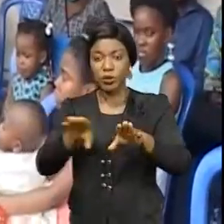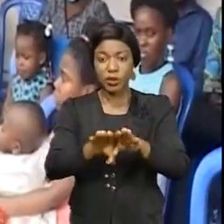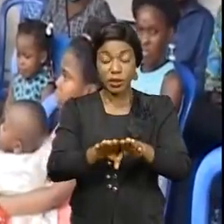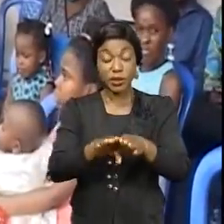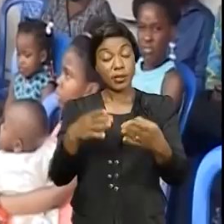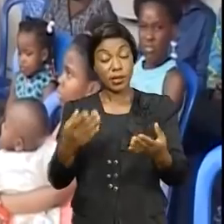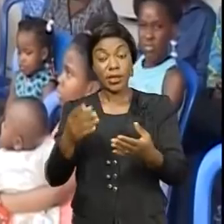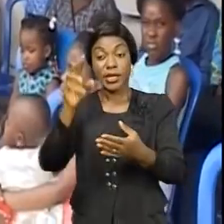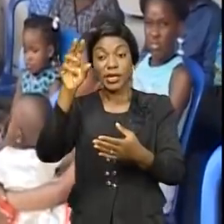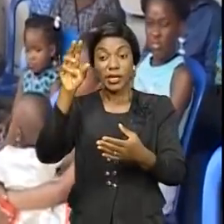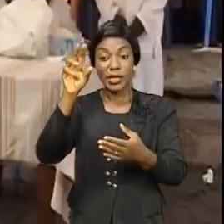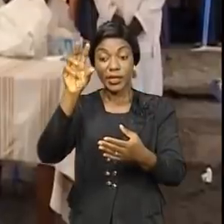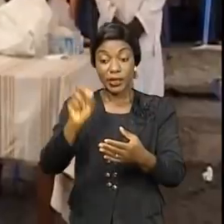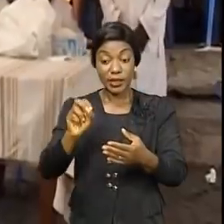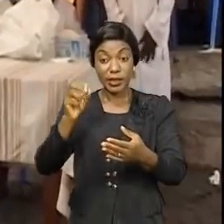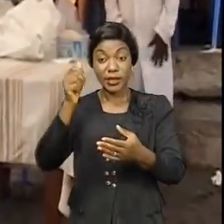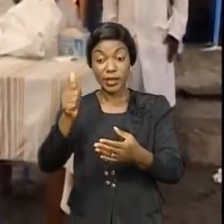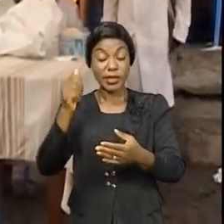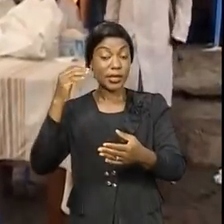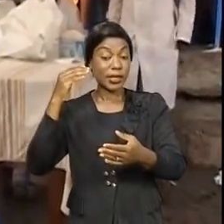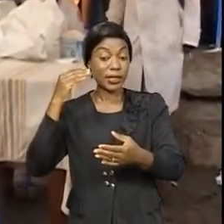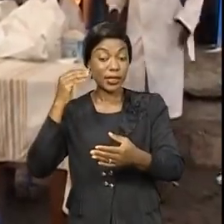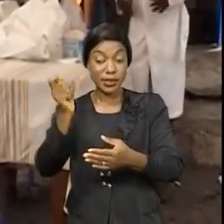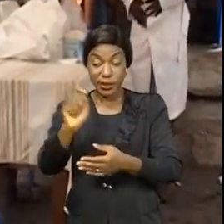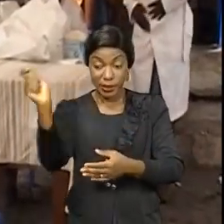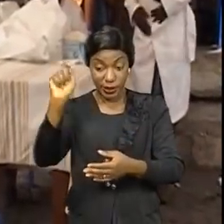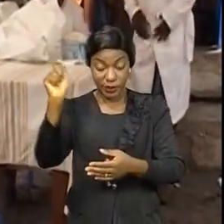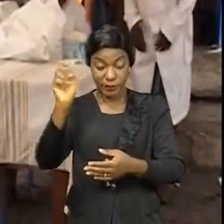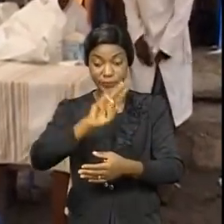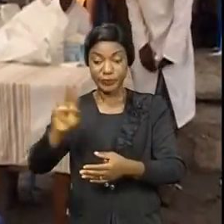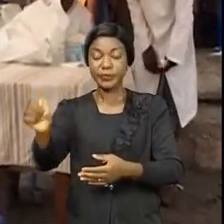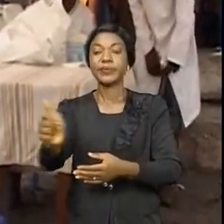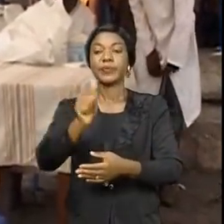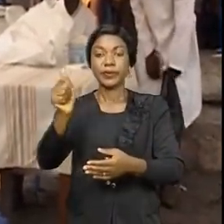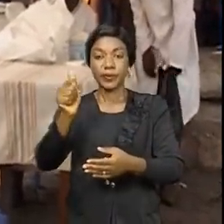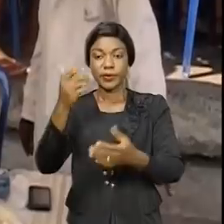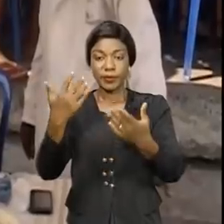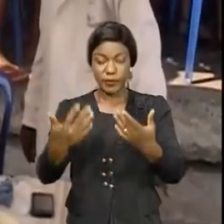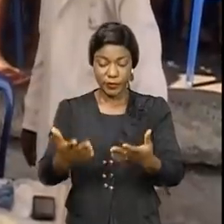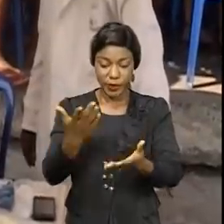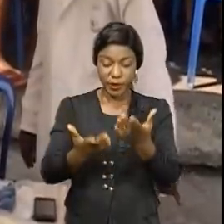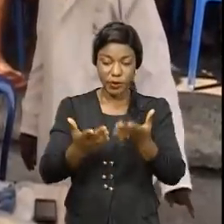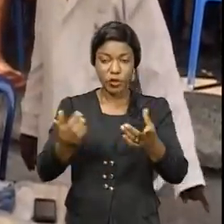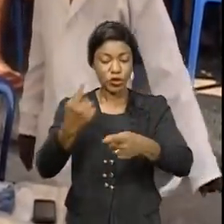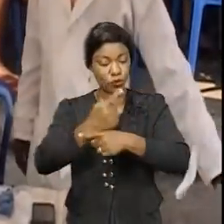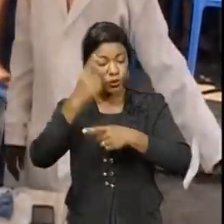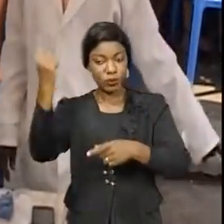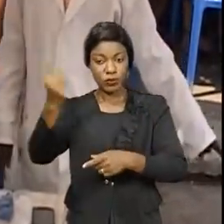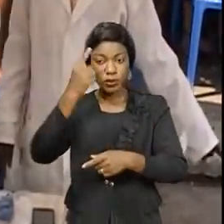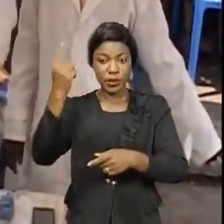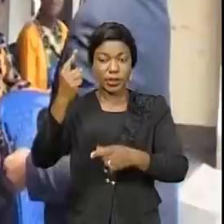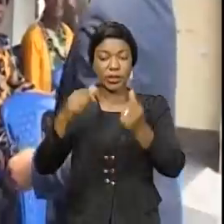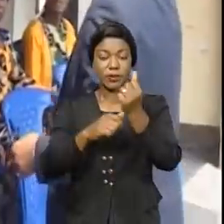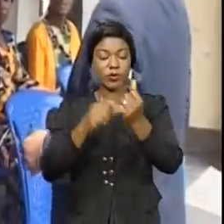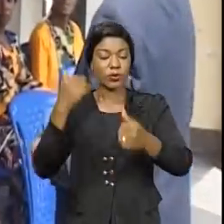principe le 31 décembre 2021, s'inscrit également dans le cadre des activités commémoratives de la journée mondiale de la